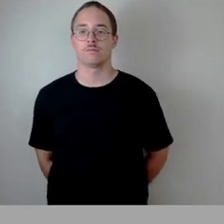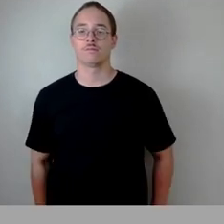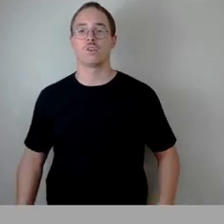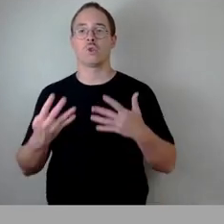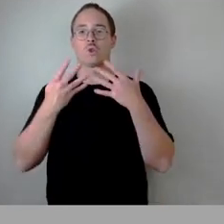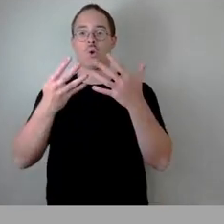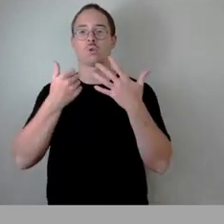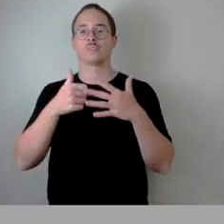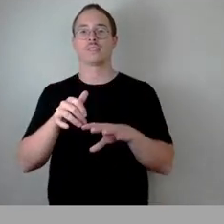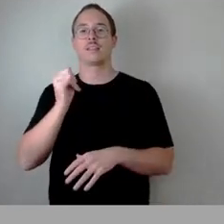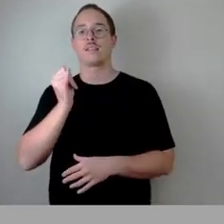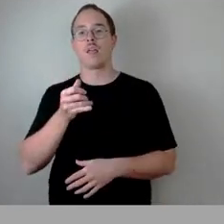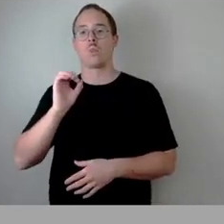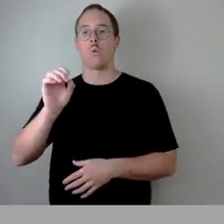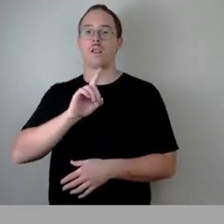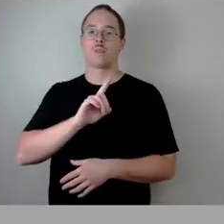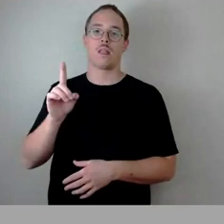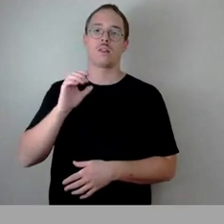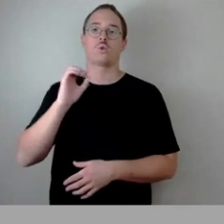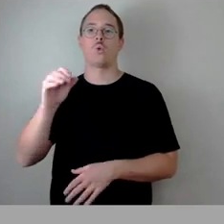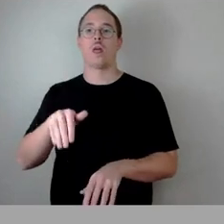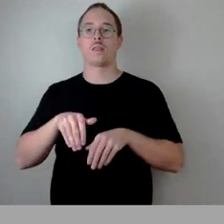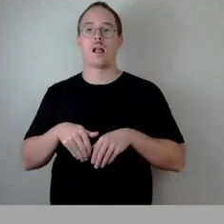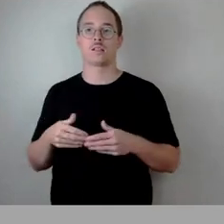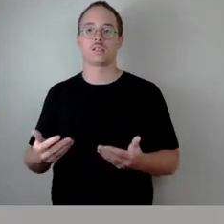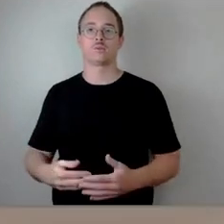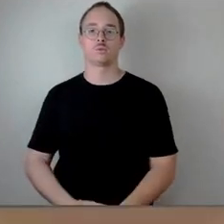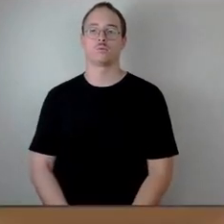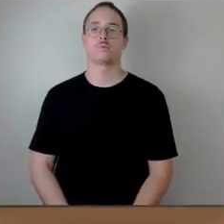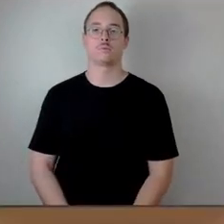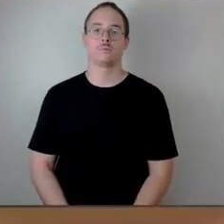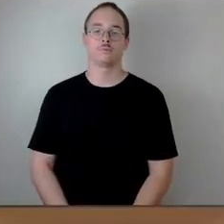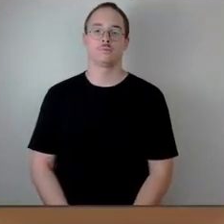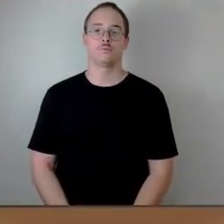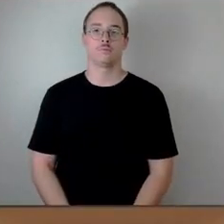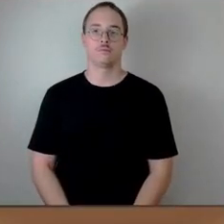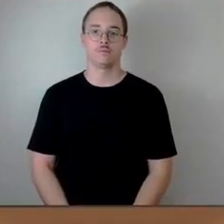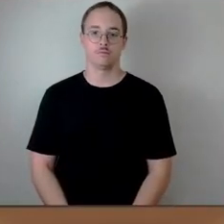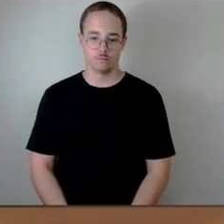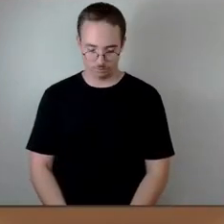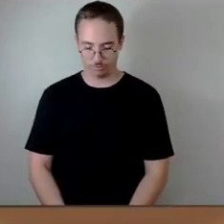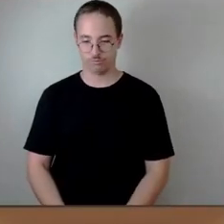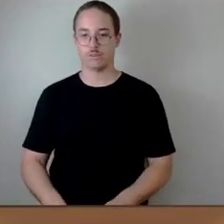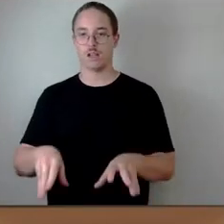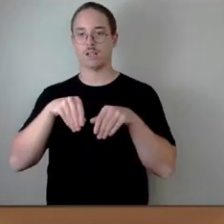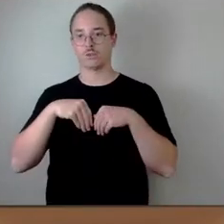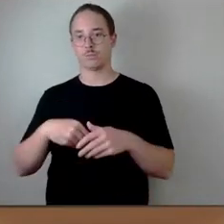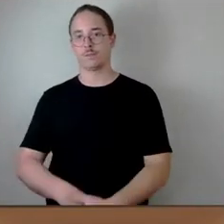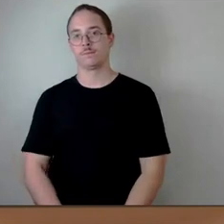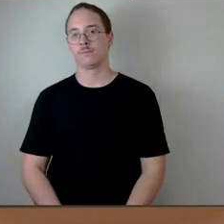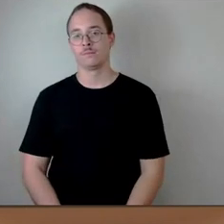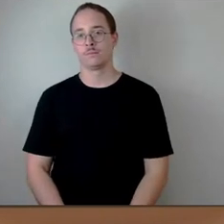69, ja, 0, nein, 0, Enthaltung, damit ebenso angenommen. Damit kommen wir zur